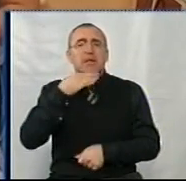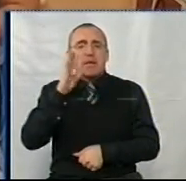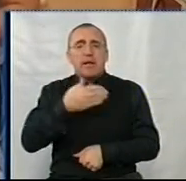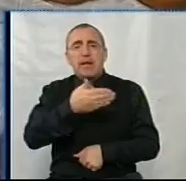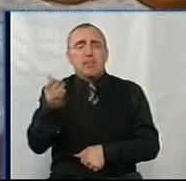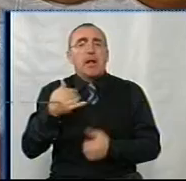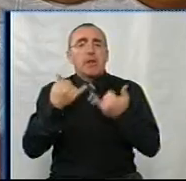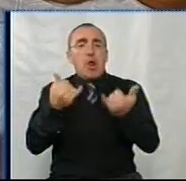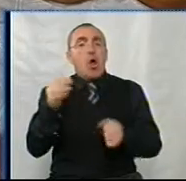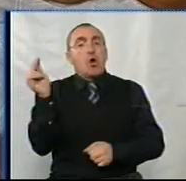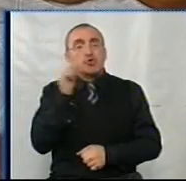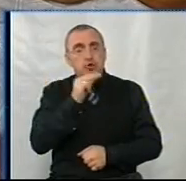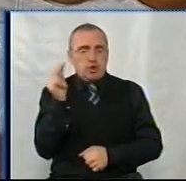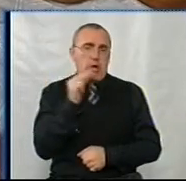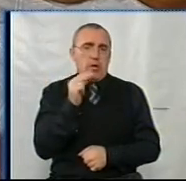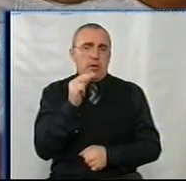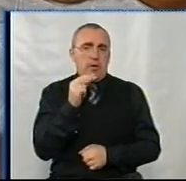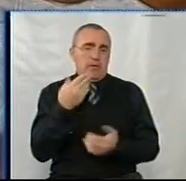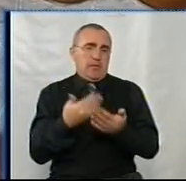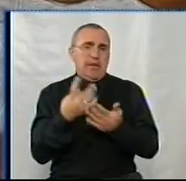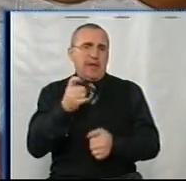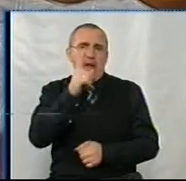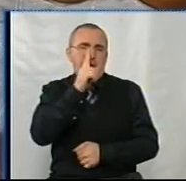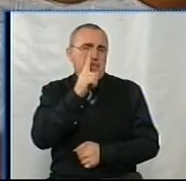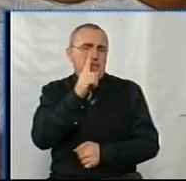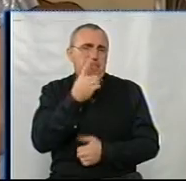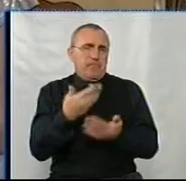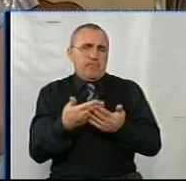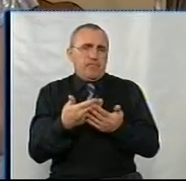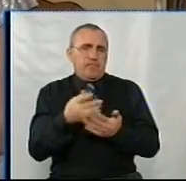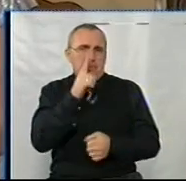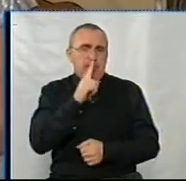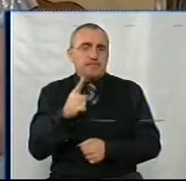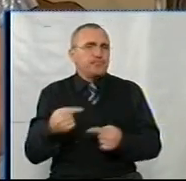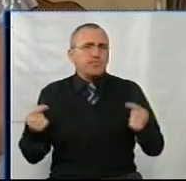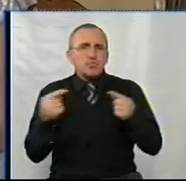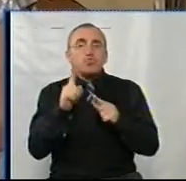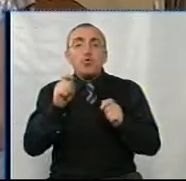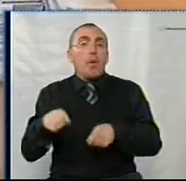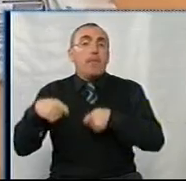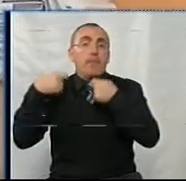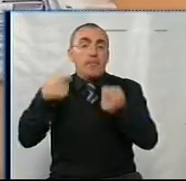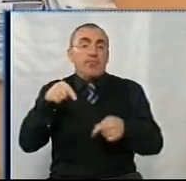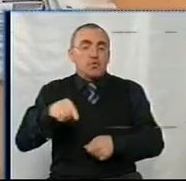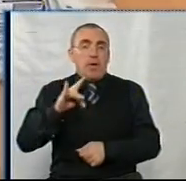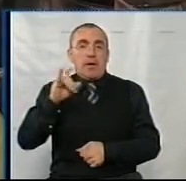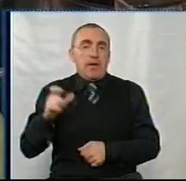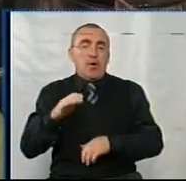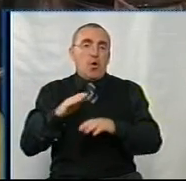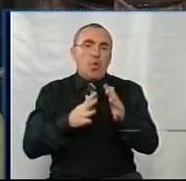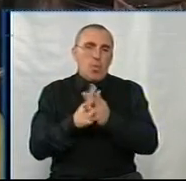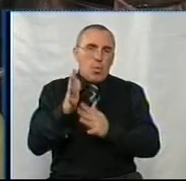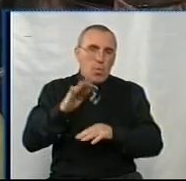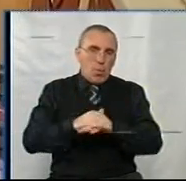їм для чая. Напевно, на місяць точно. Показує, що ще передасть бійцям цього разу. Це рукавиці,